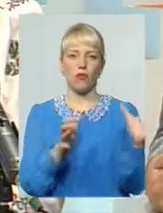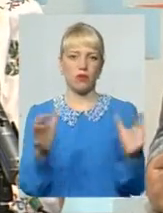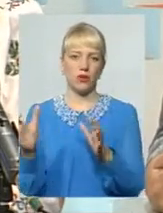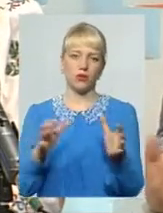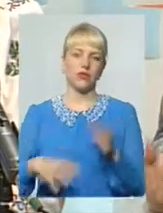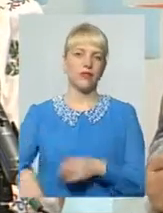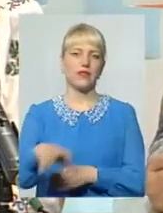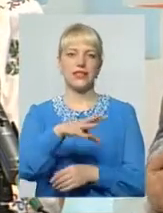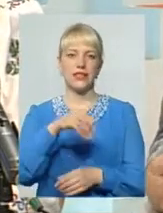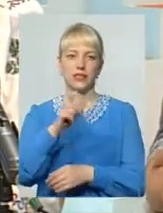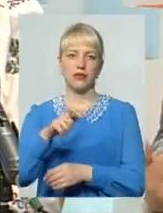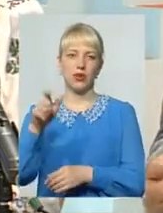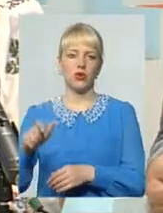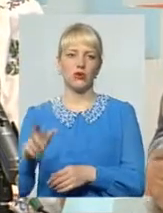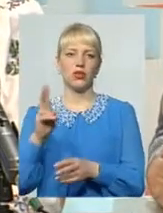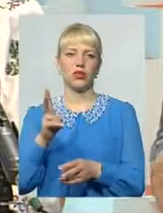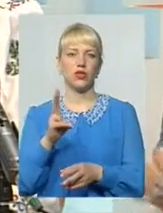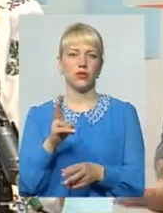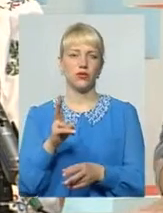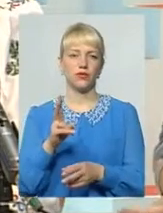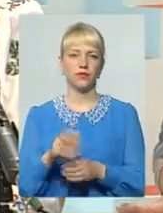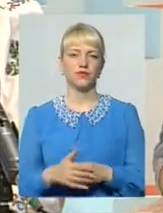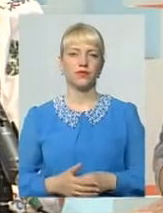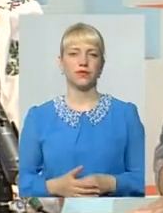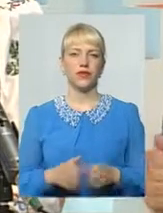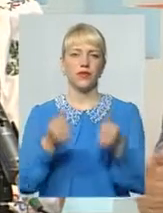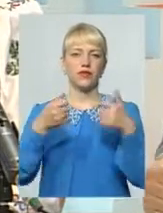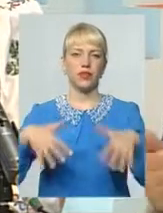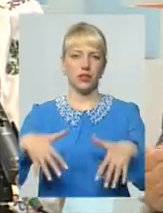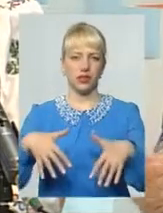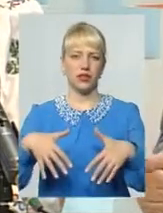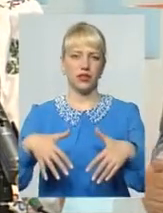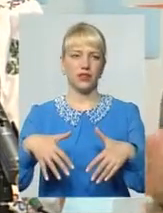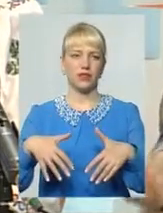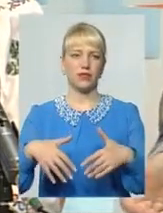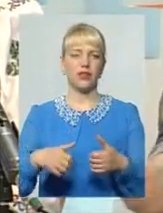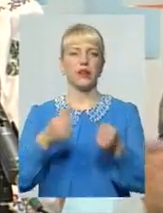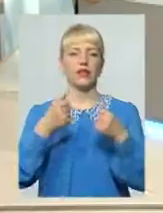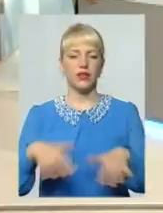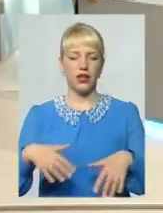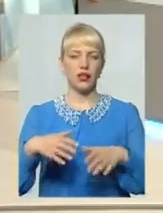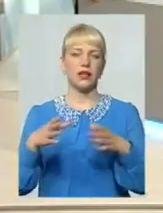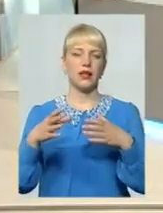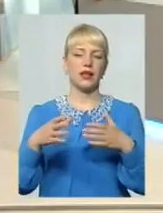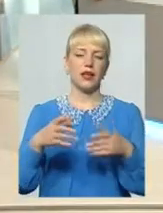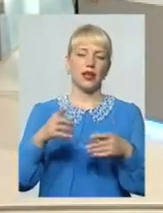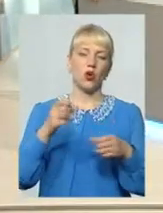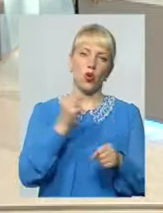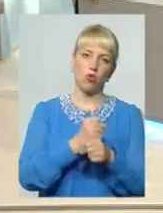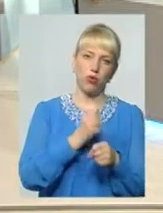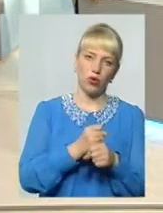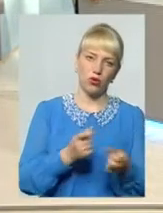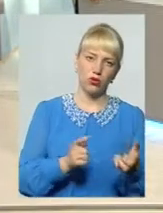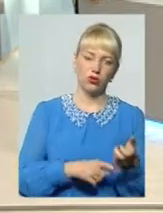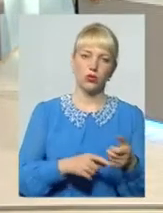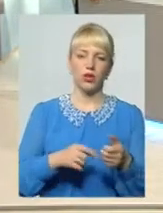всіми людьми, які втратили Втратили близьку людину, втратили роботу, тобто